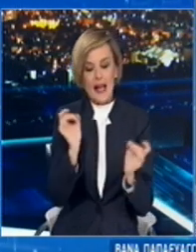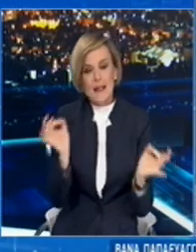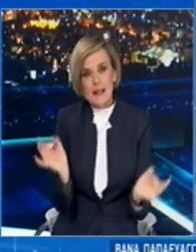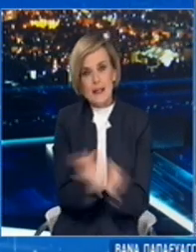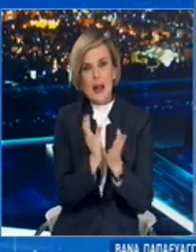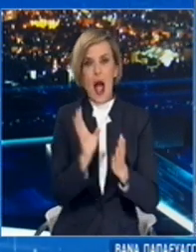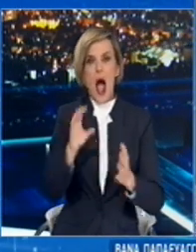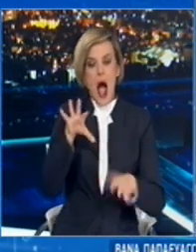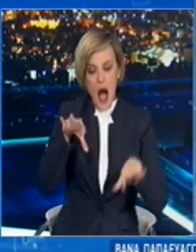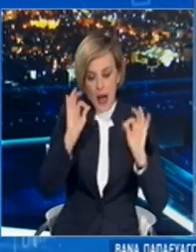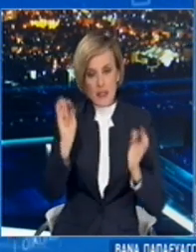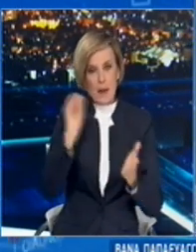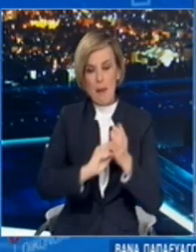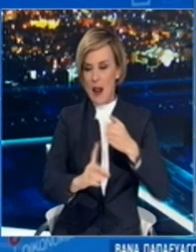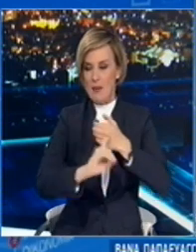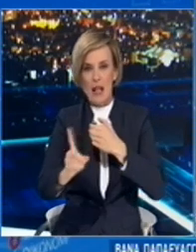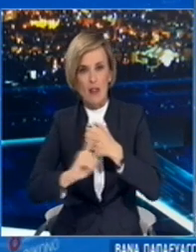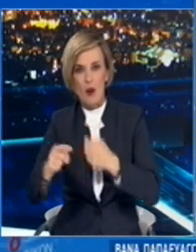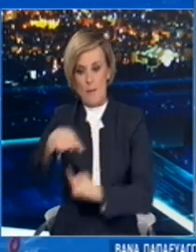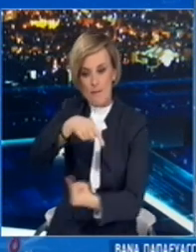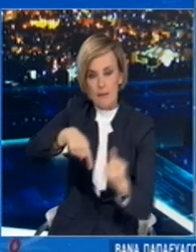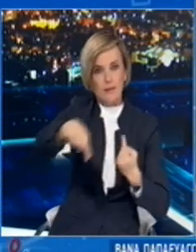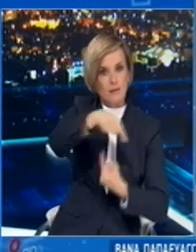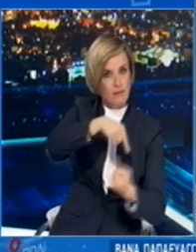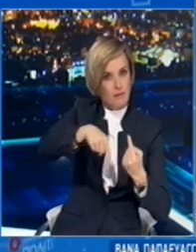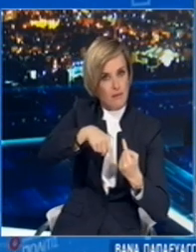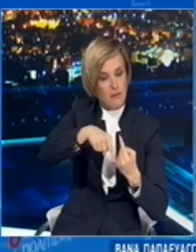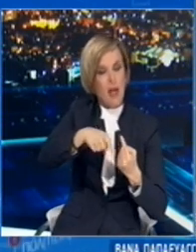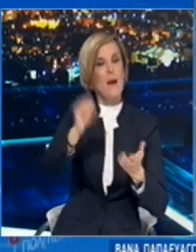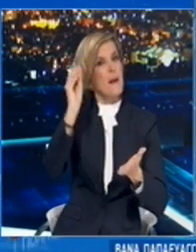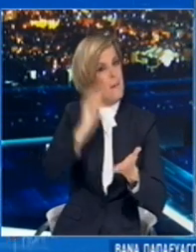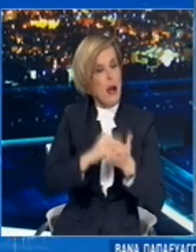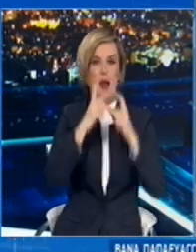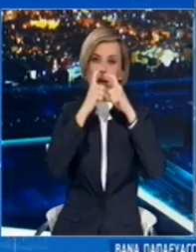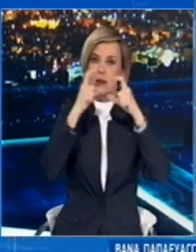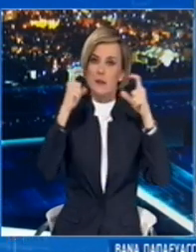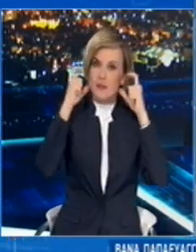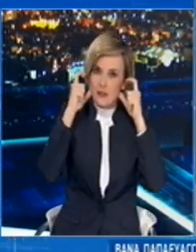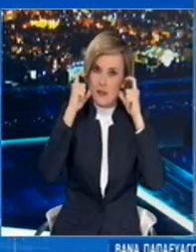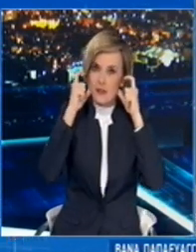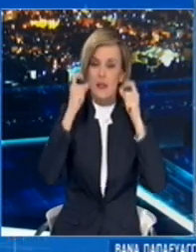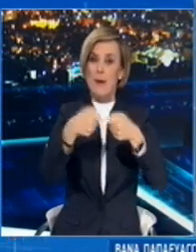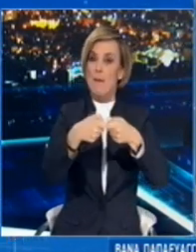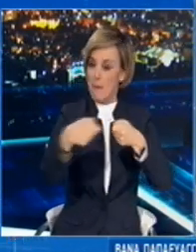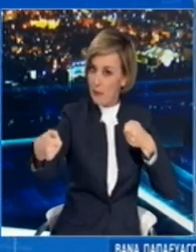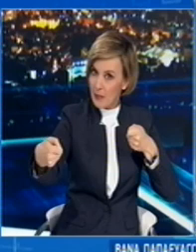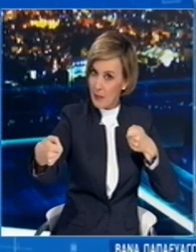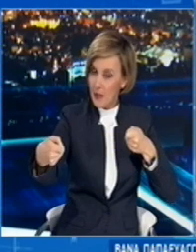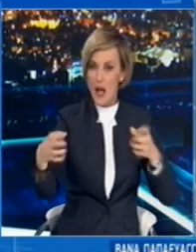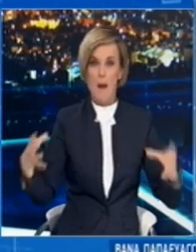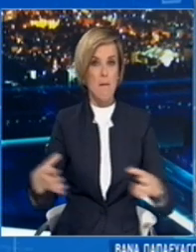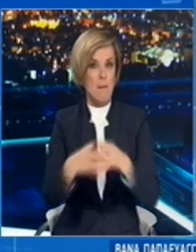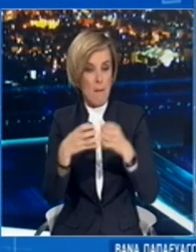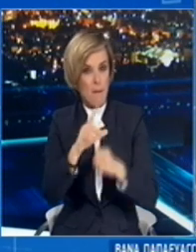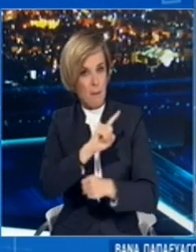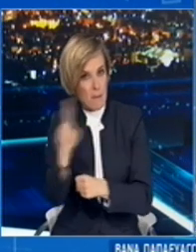κινητικότητά μας αν τηρούμε αυστηρά τα μέτρα, φοράμε τις μάσκες μας, αποφεύγουμε το συγχροντισμό και μειώσουμε τις κοινωνικές